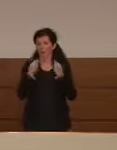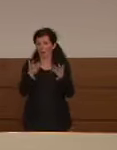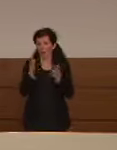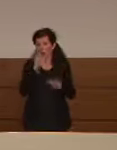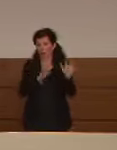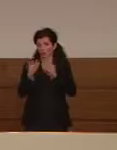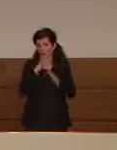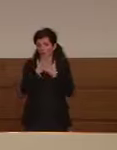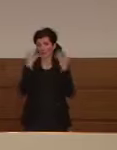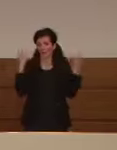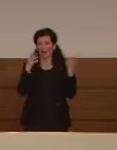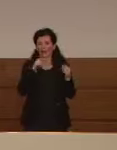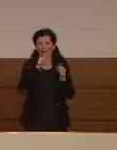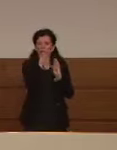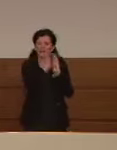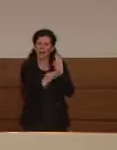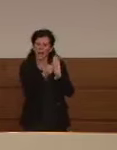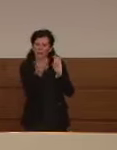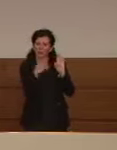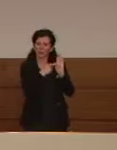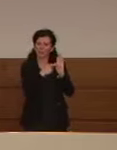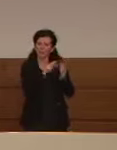'interpretazione dei dati che altrimenti a volte